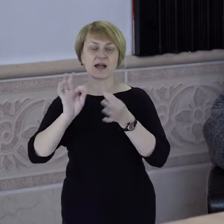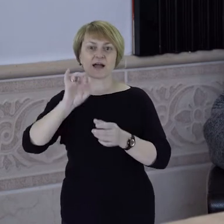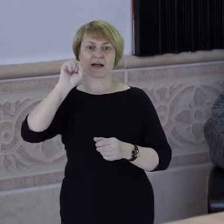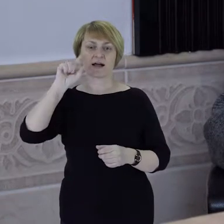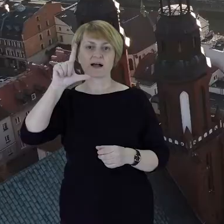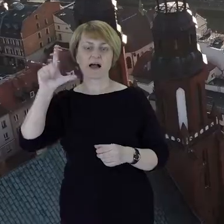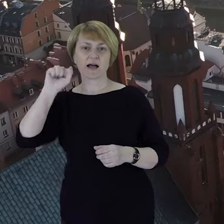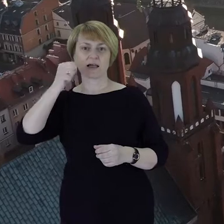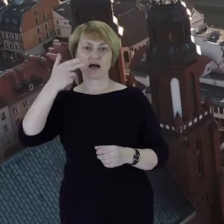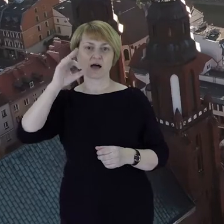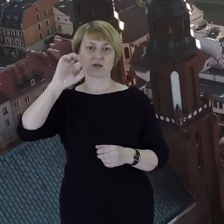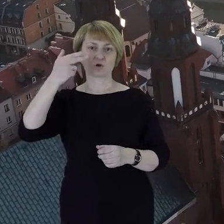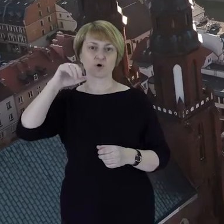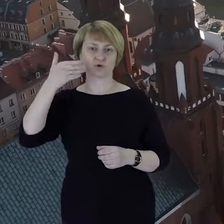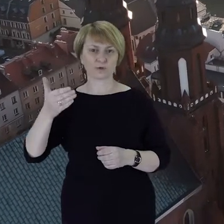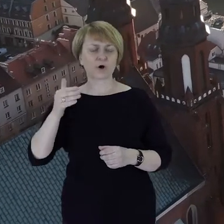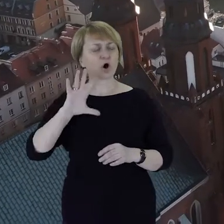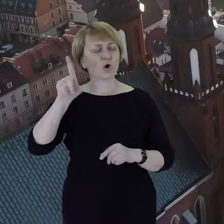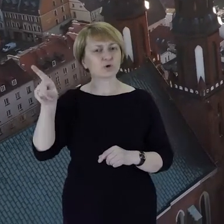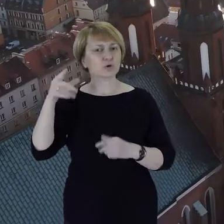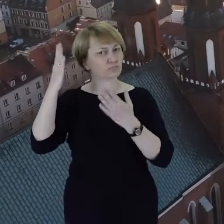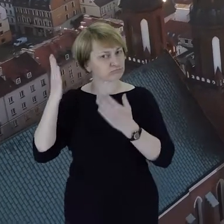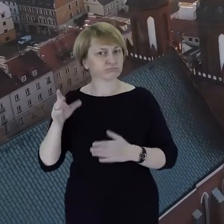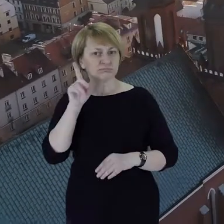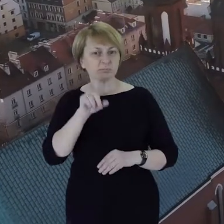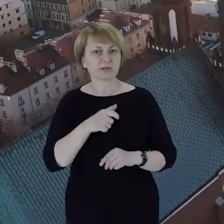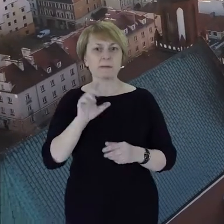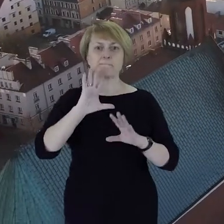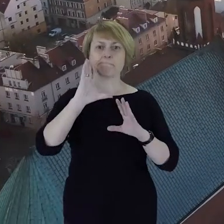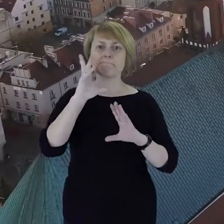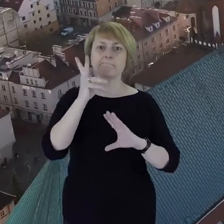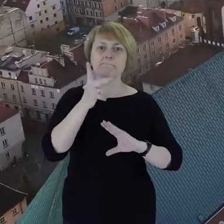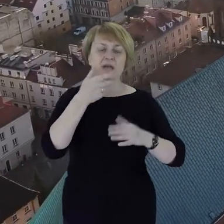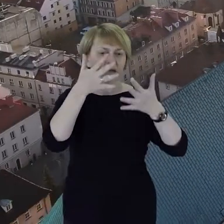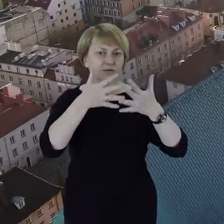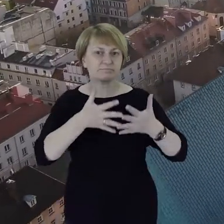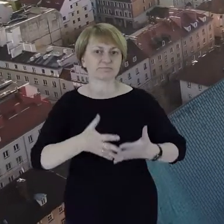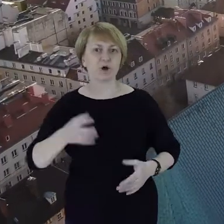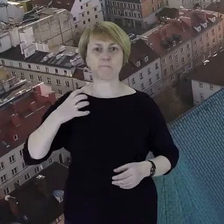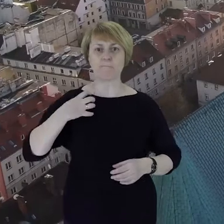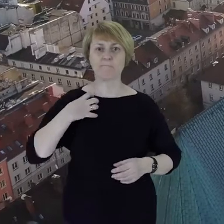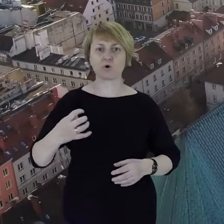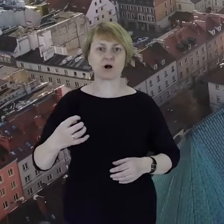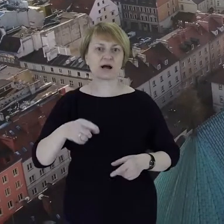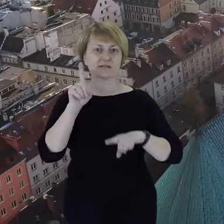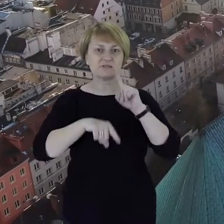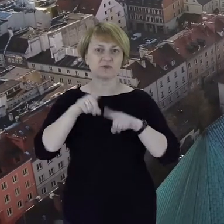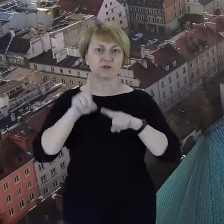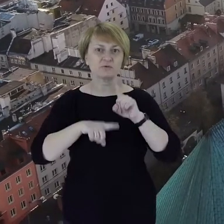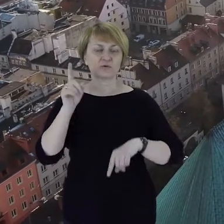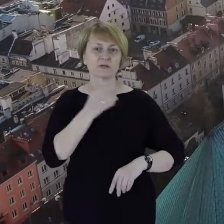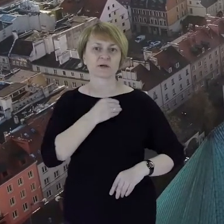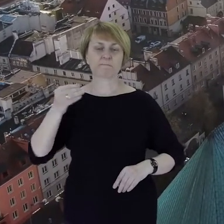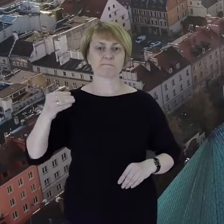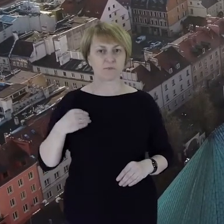Galla Anonima, gdzie on pięknie ocenia bogactwa naturalne Polski.